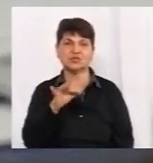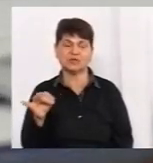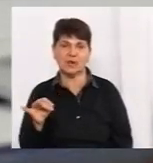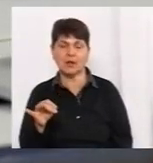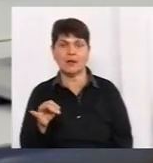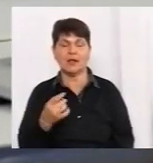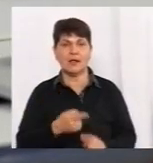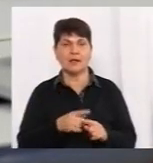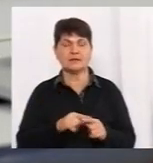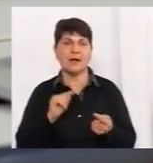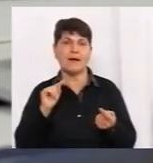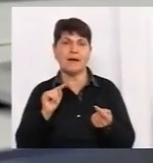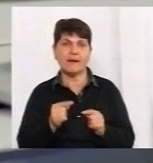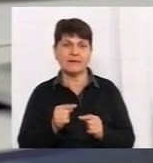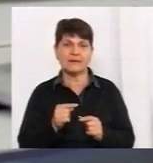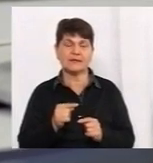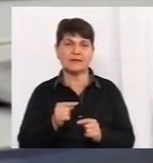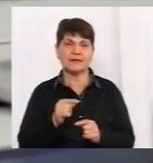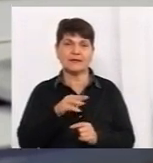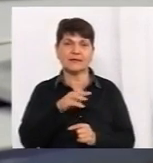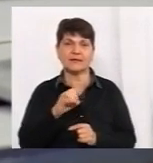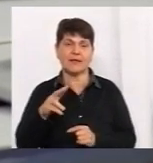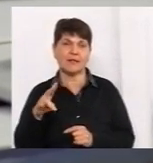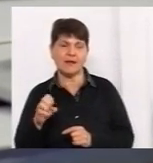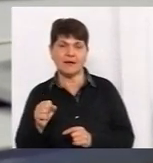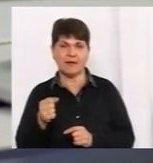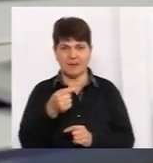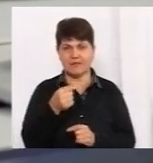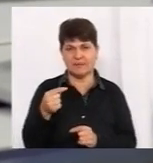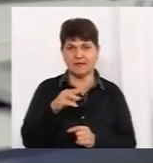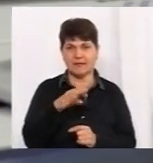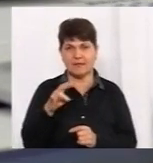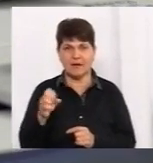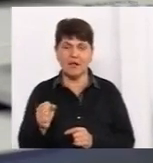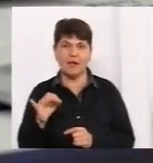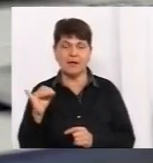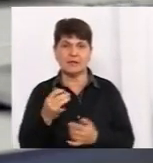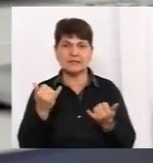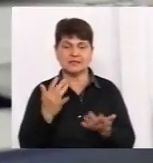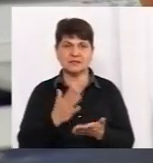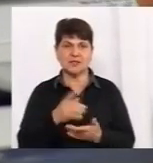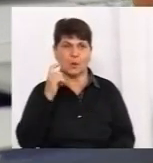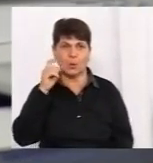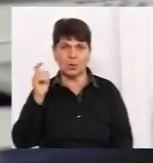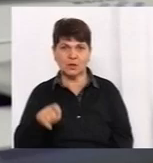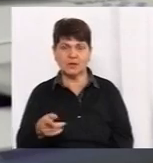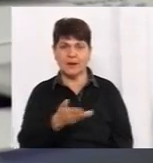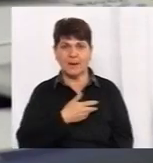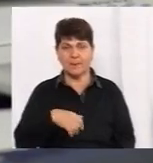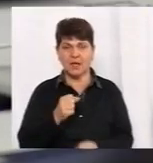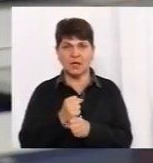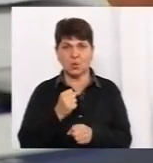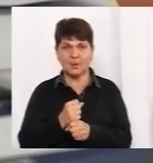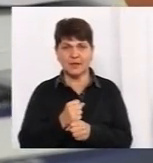відповідним сертифікатом, який зараз навіть, ми робили аналіз, він